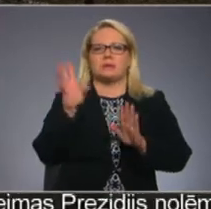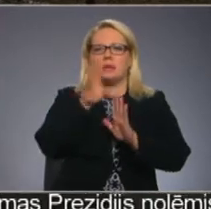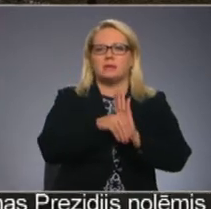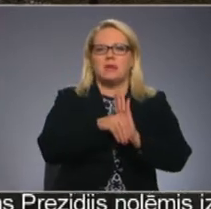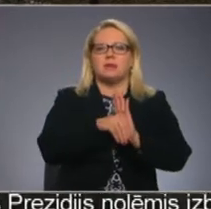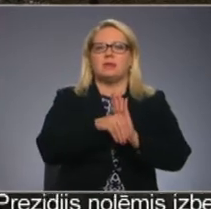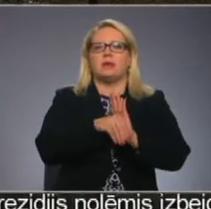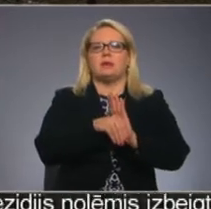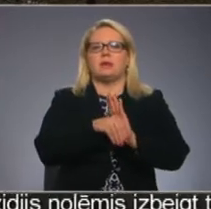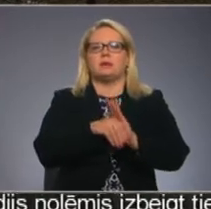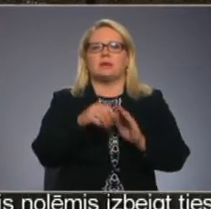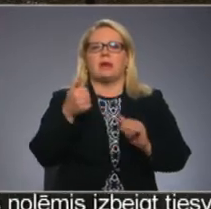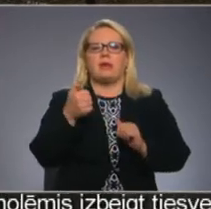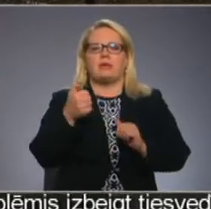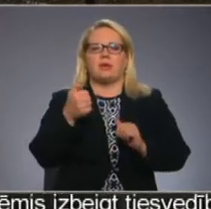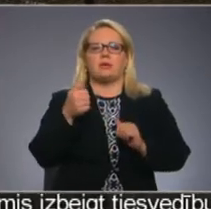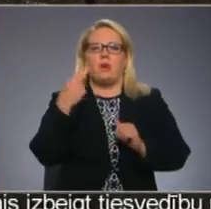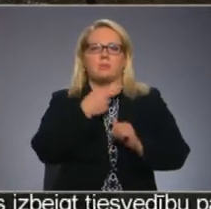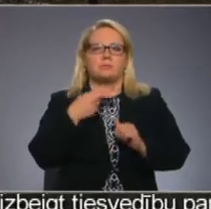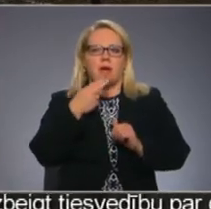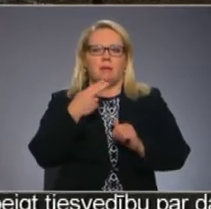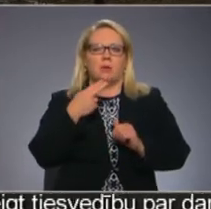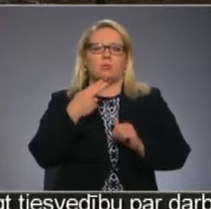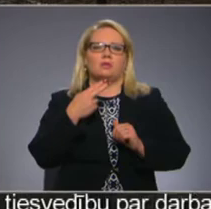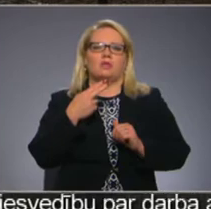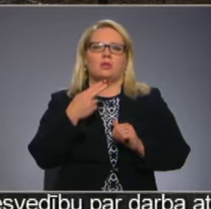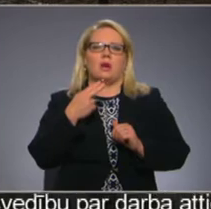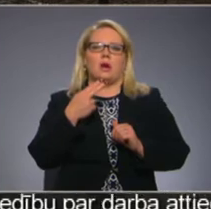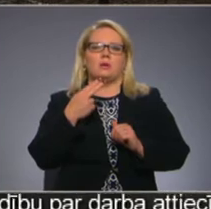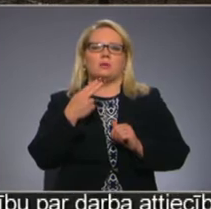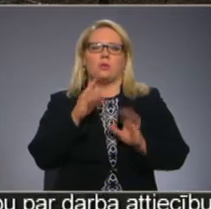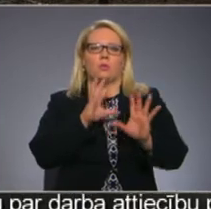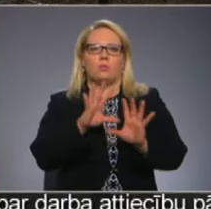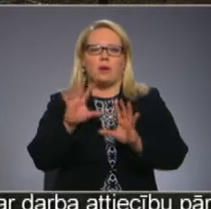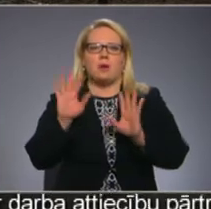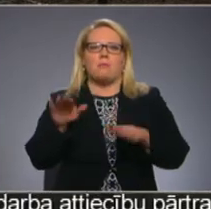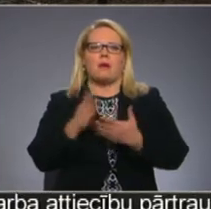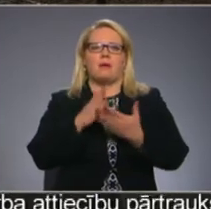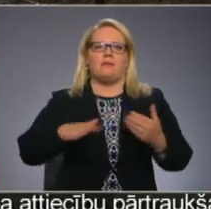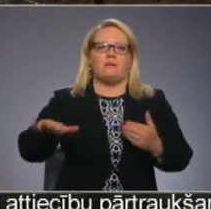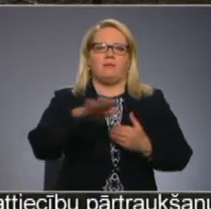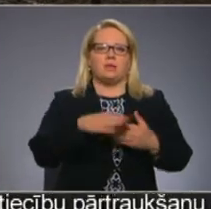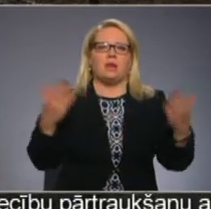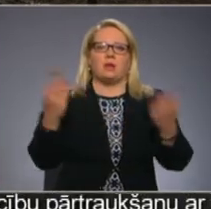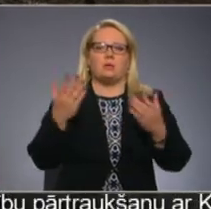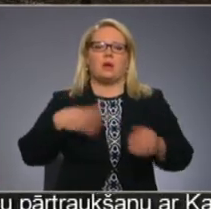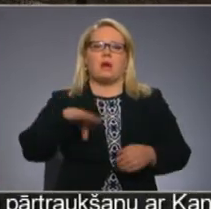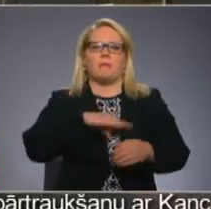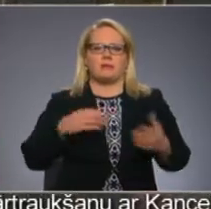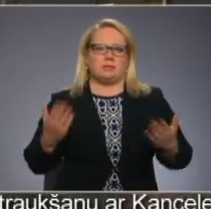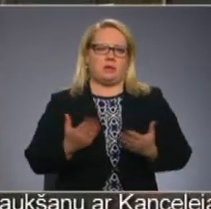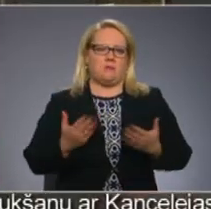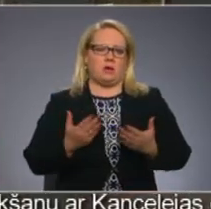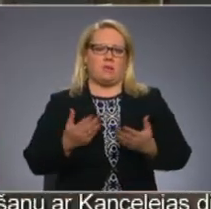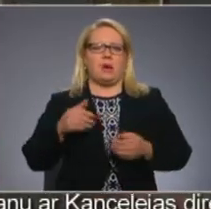getliņu apsaimniekošanā, rūpējās par vidi, kurā mēs dzīvojam.